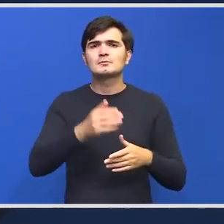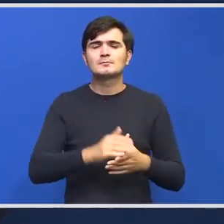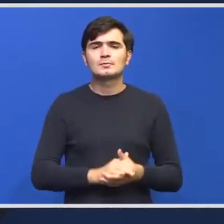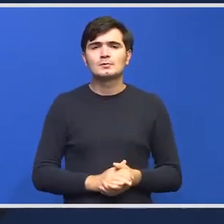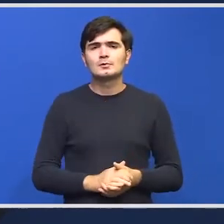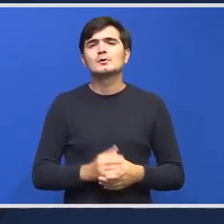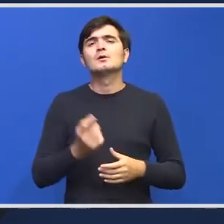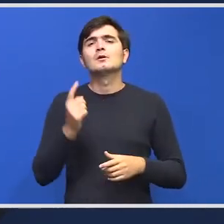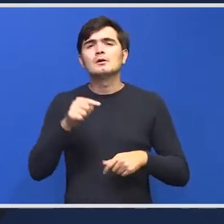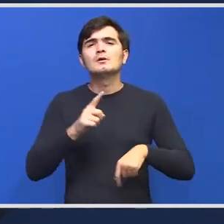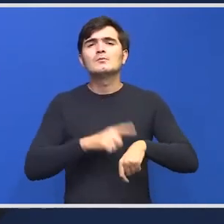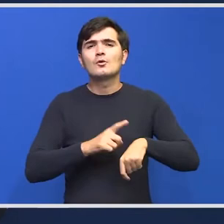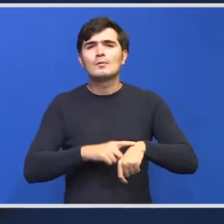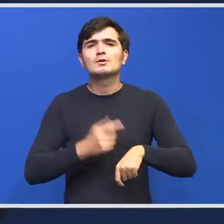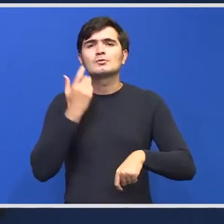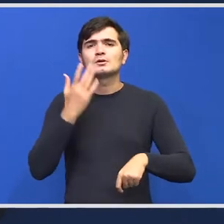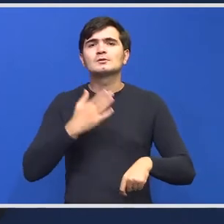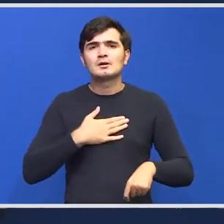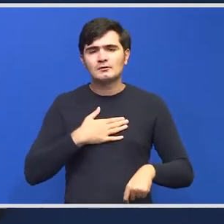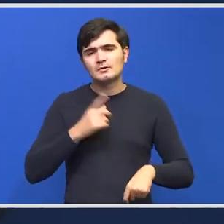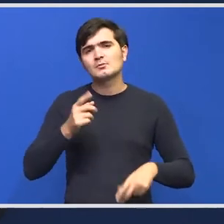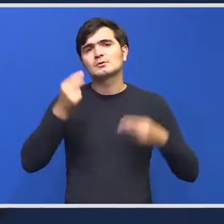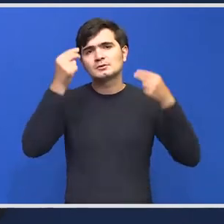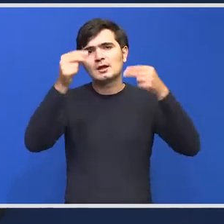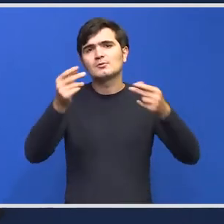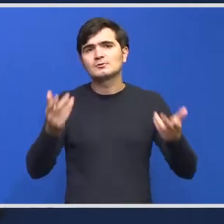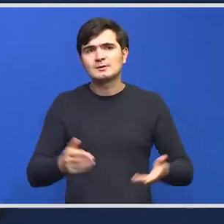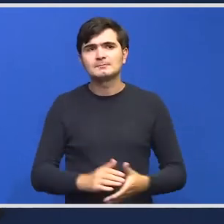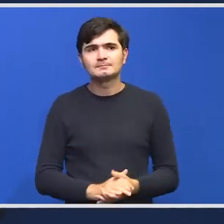momentul în care îl vom avea îl vom anunța în mod categoric.